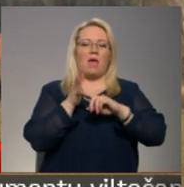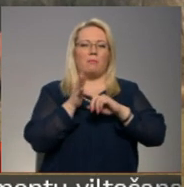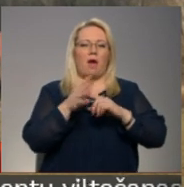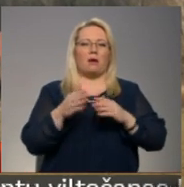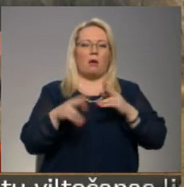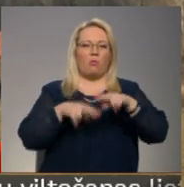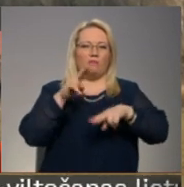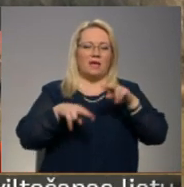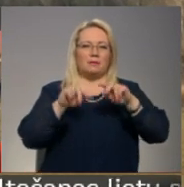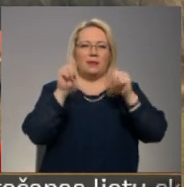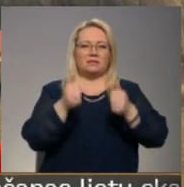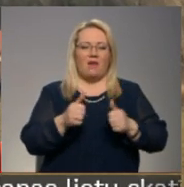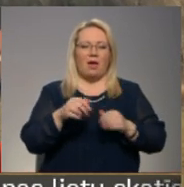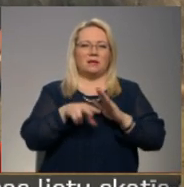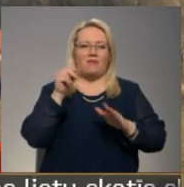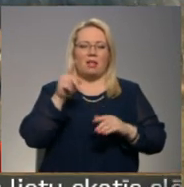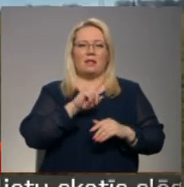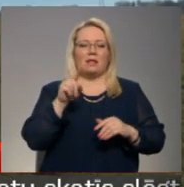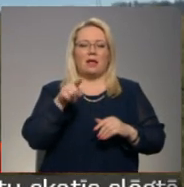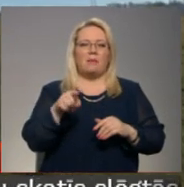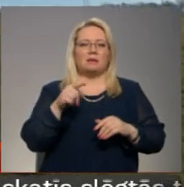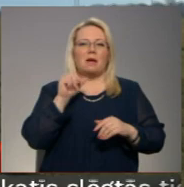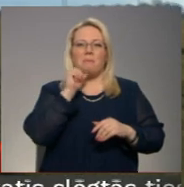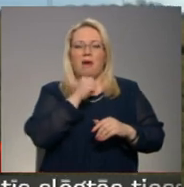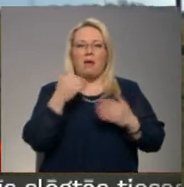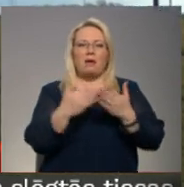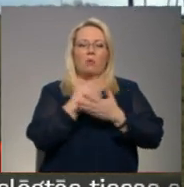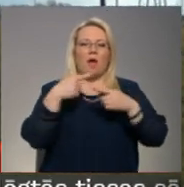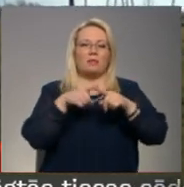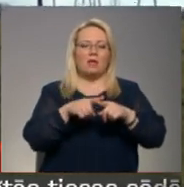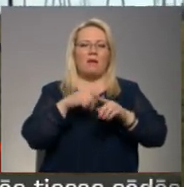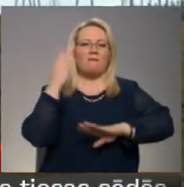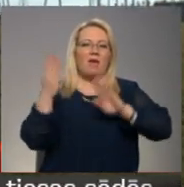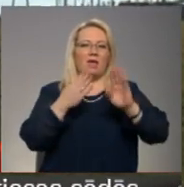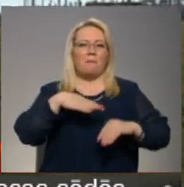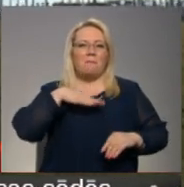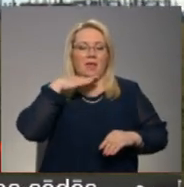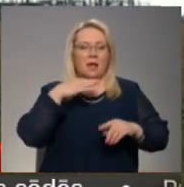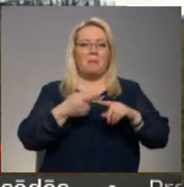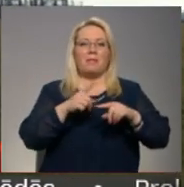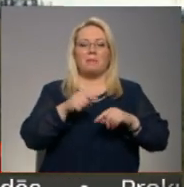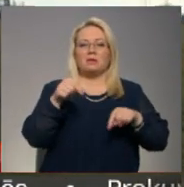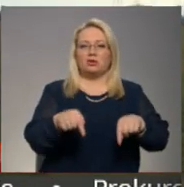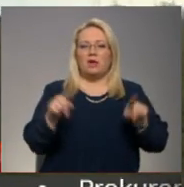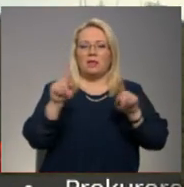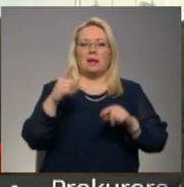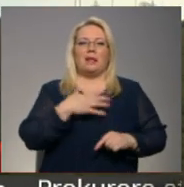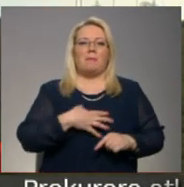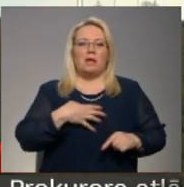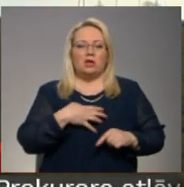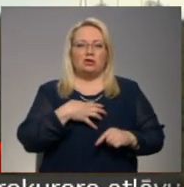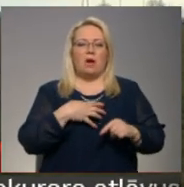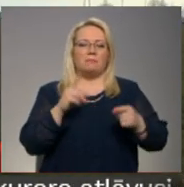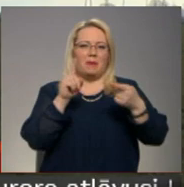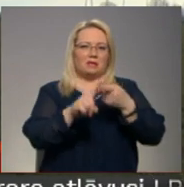izvēlēta ne tikai tāpēc, līdzinumā jaunajām tehnoloģijām vējās sot pietiekam, bet arī tāpēc, ka šeit ir arī nepieciešamais